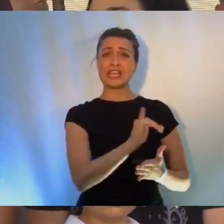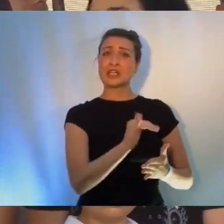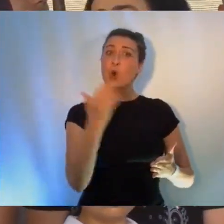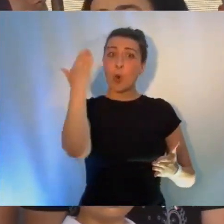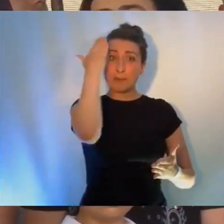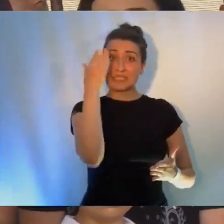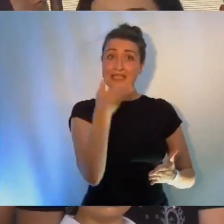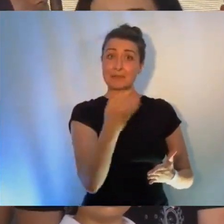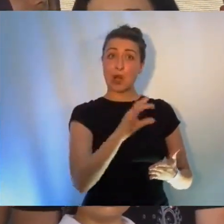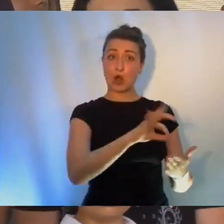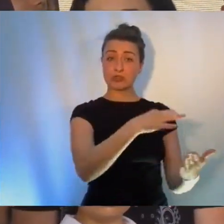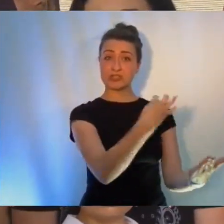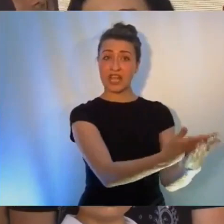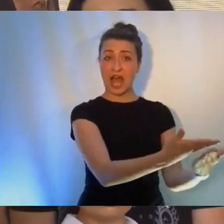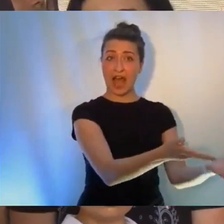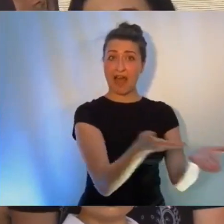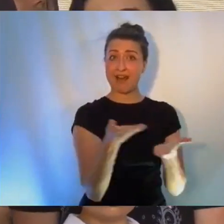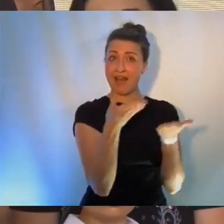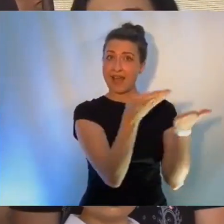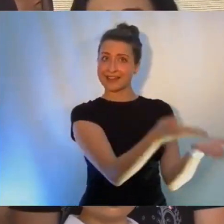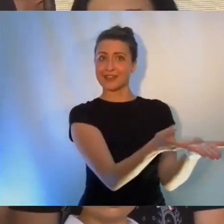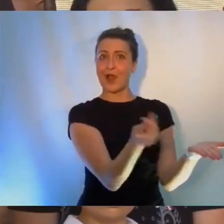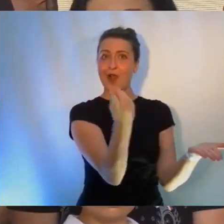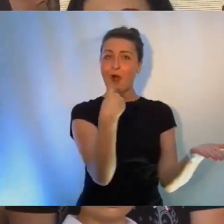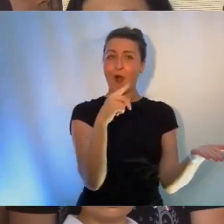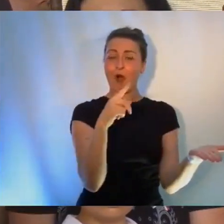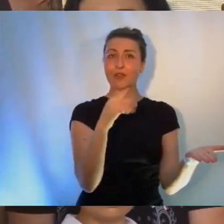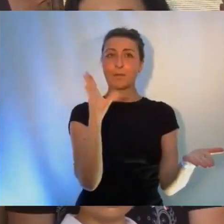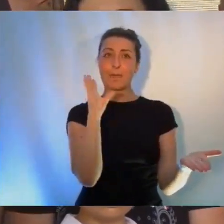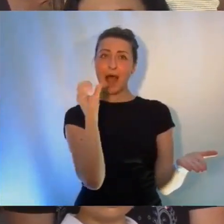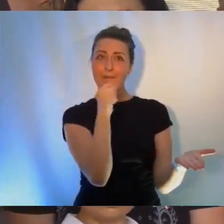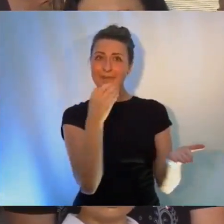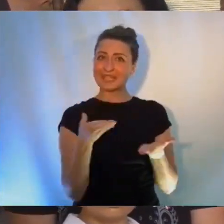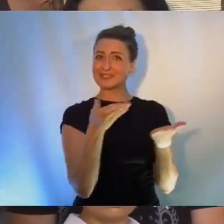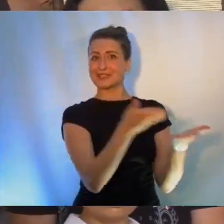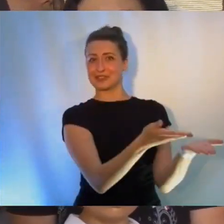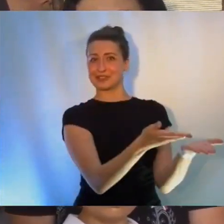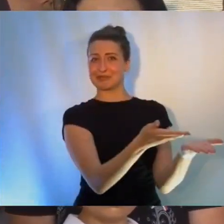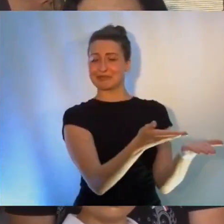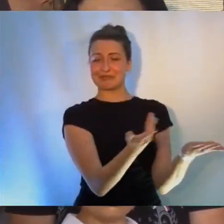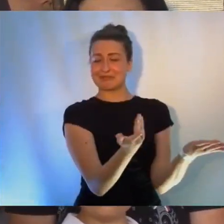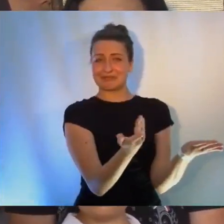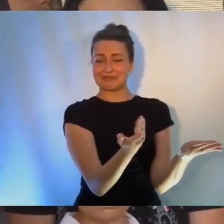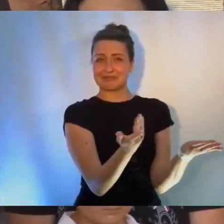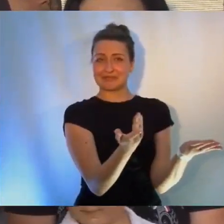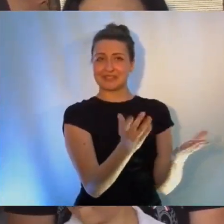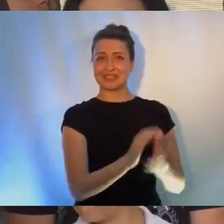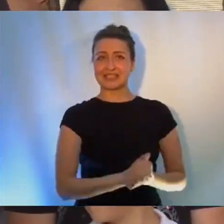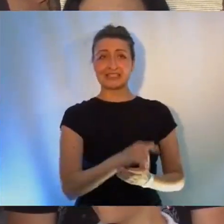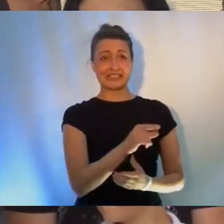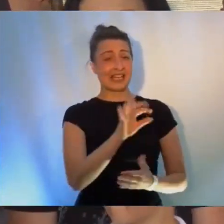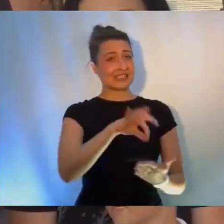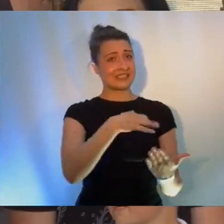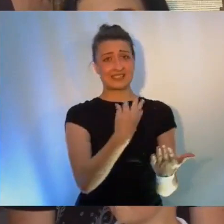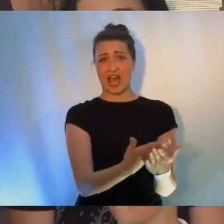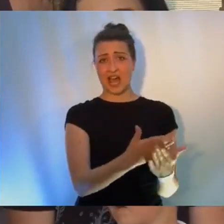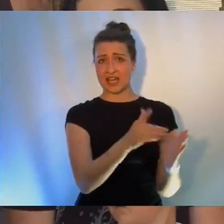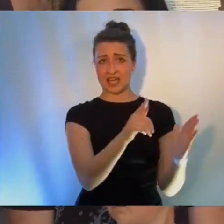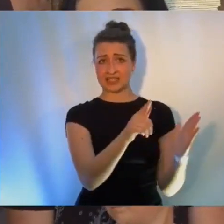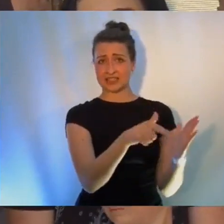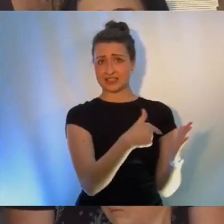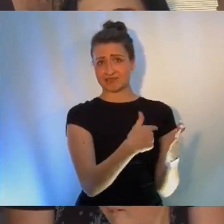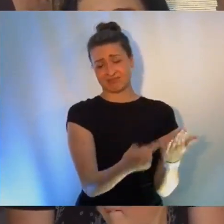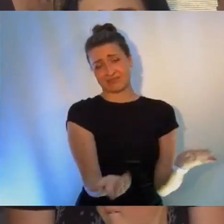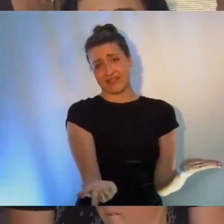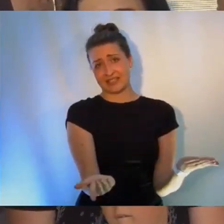rouškovné nebo úbohých 300 korun k důchodu. Že to není v žádném případě dárek, který potom